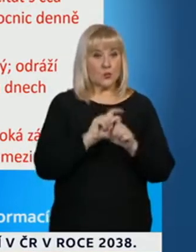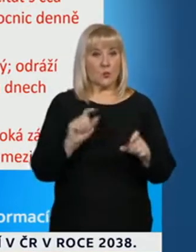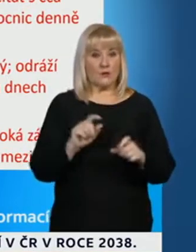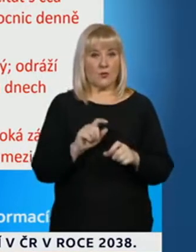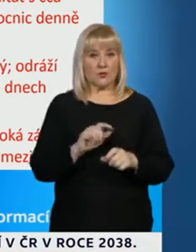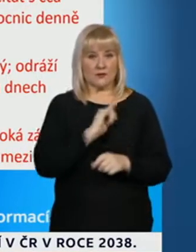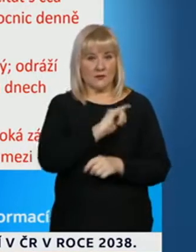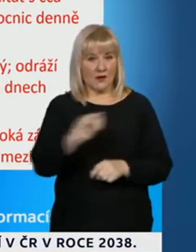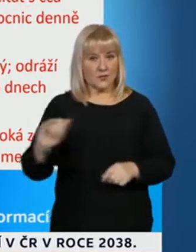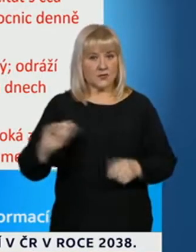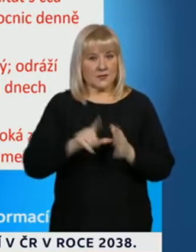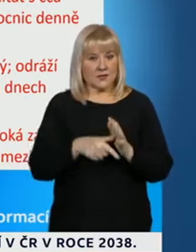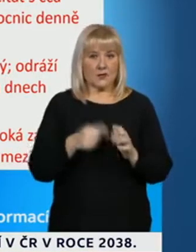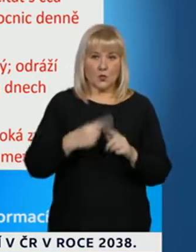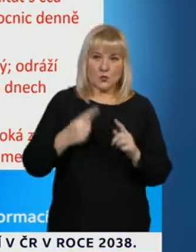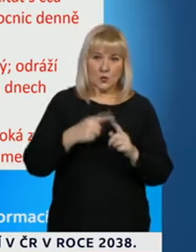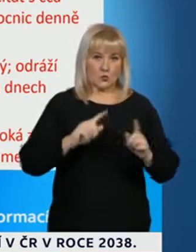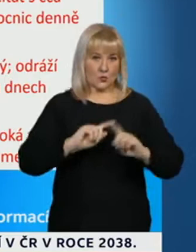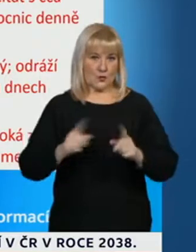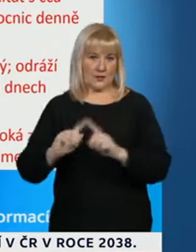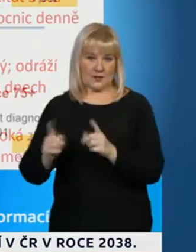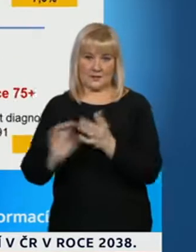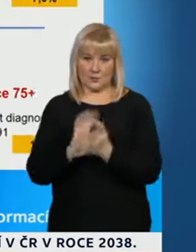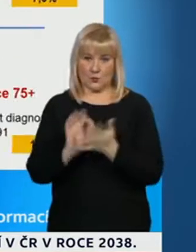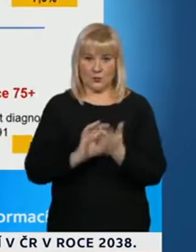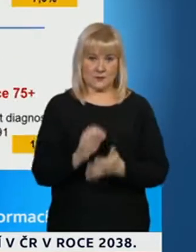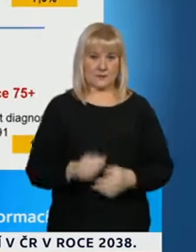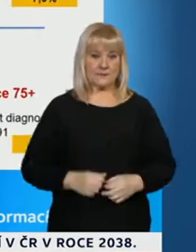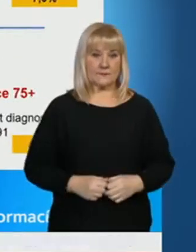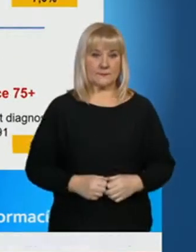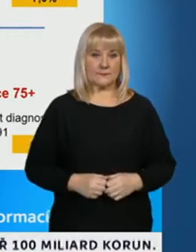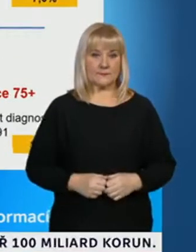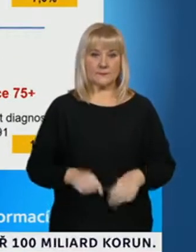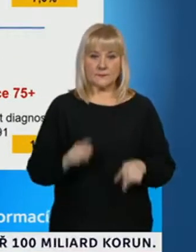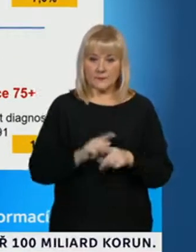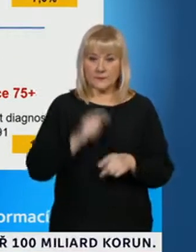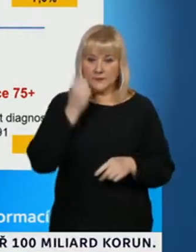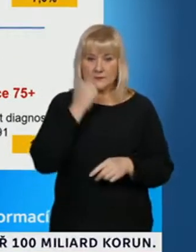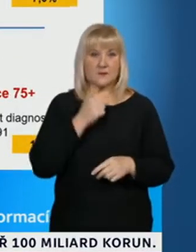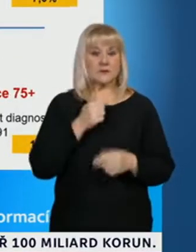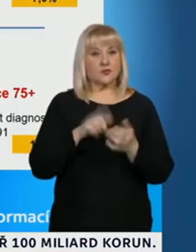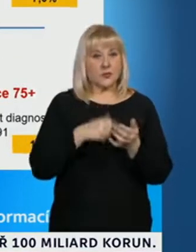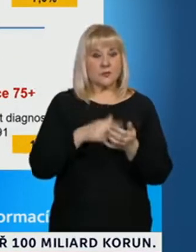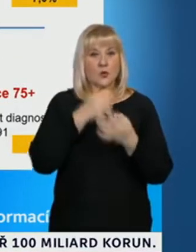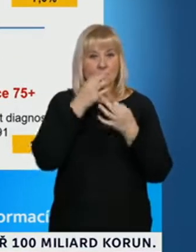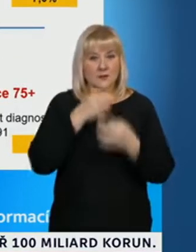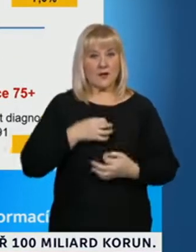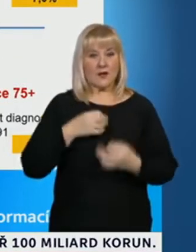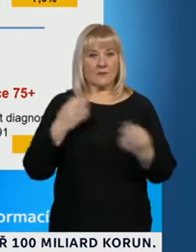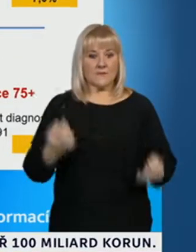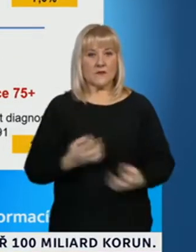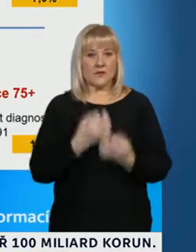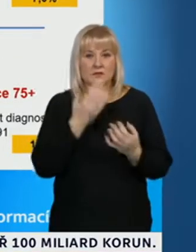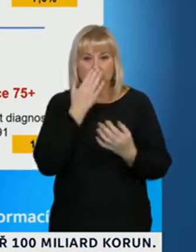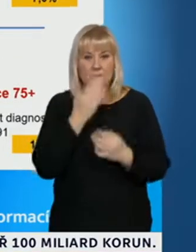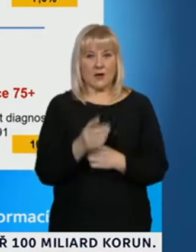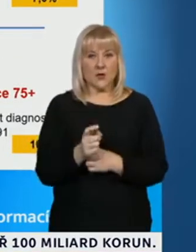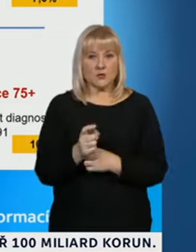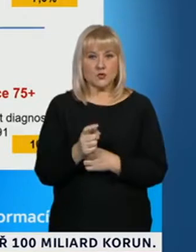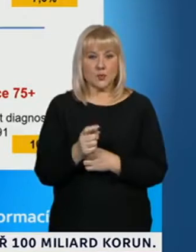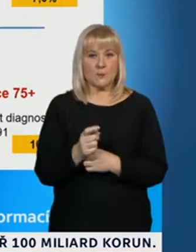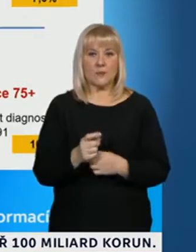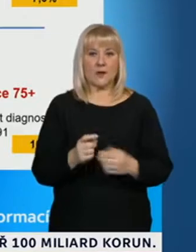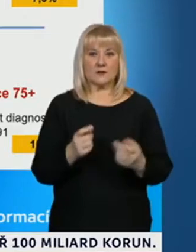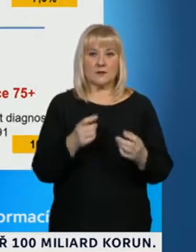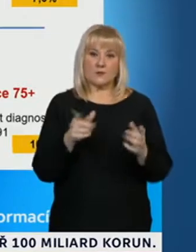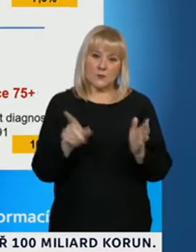trochu mezi sebou vyšší. Velmi často se vide ptají, jak dopadl listopad ve srovnání s říjnem. Já tady nechci číst